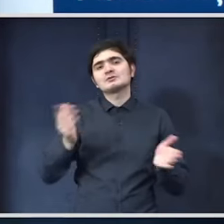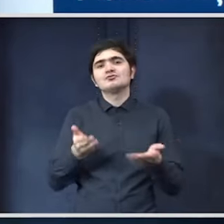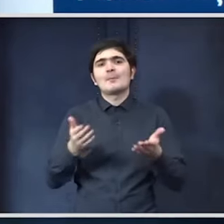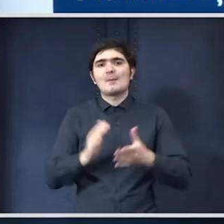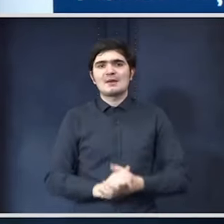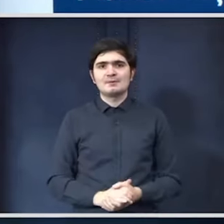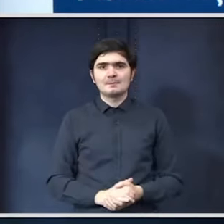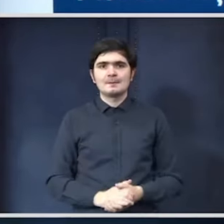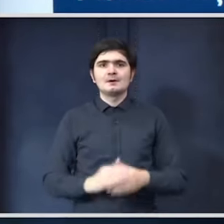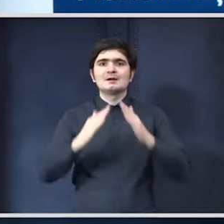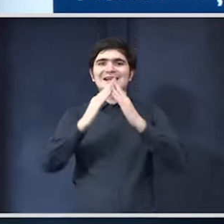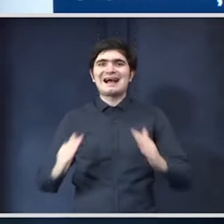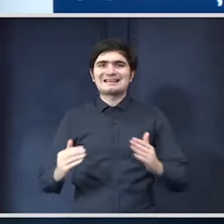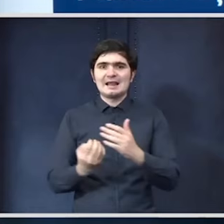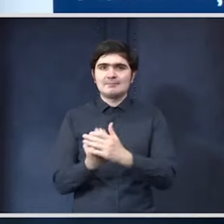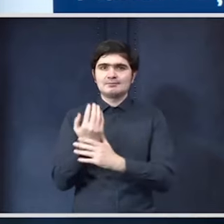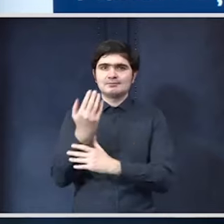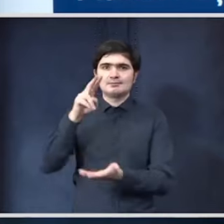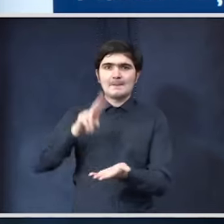redemarcat se pot deconta